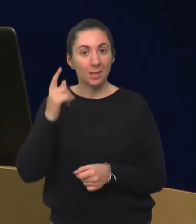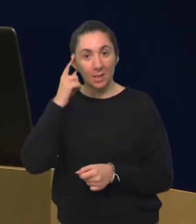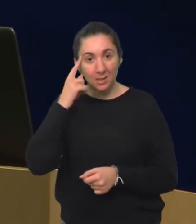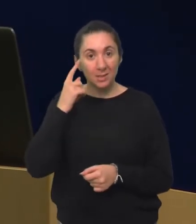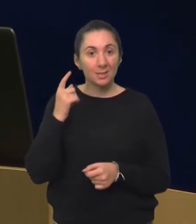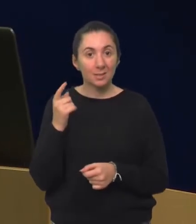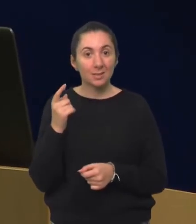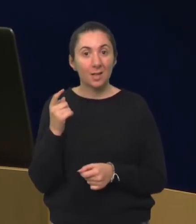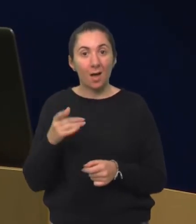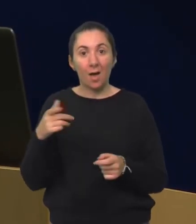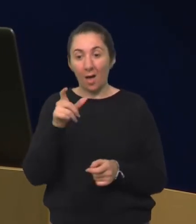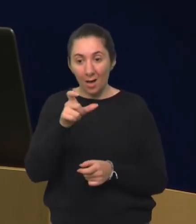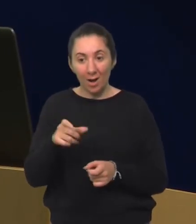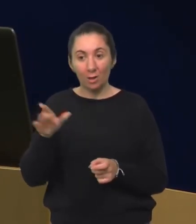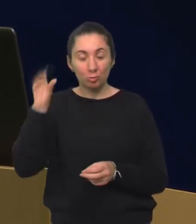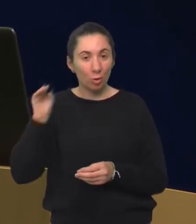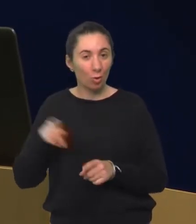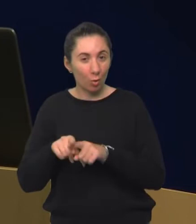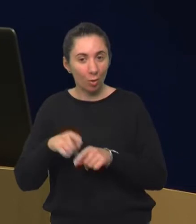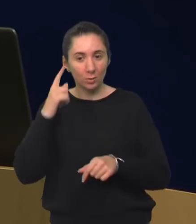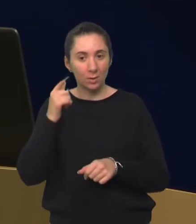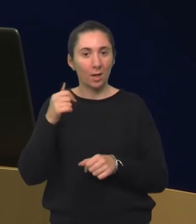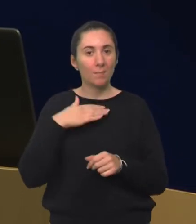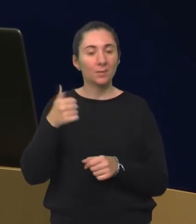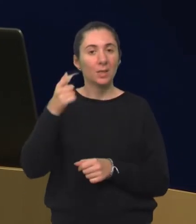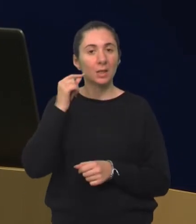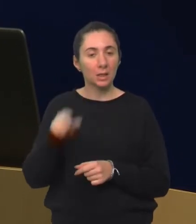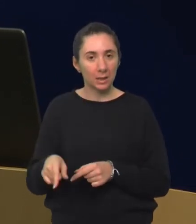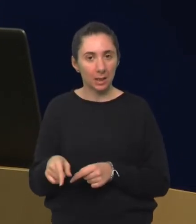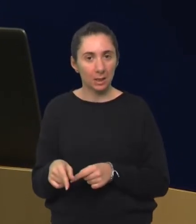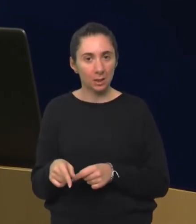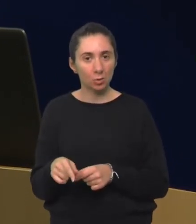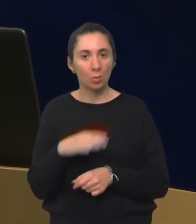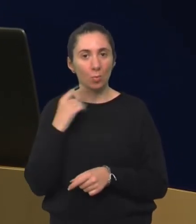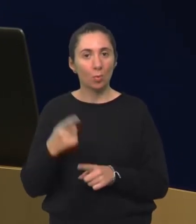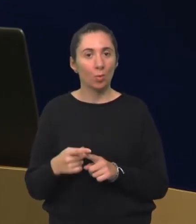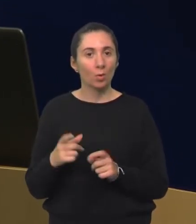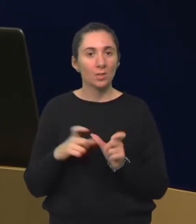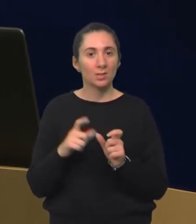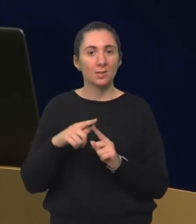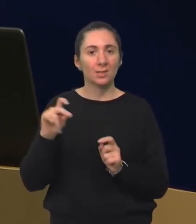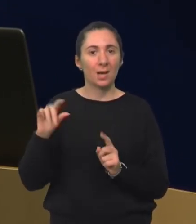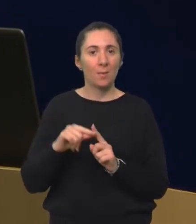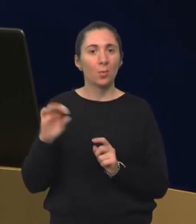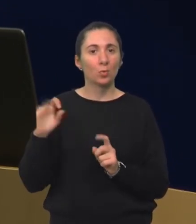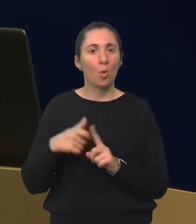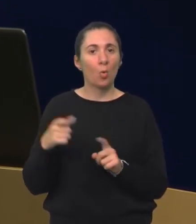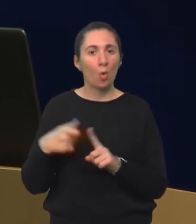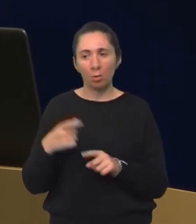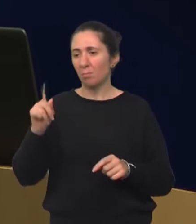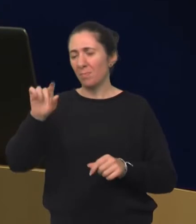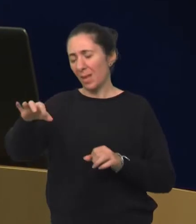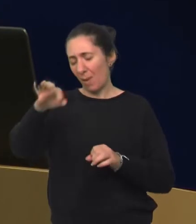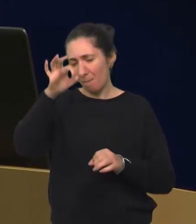pravilnom kontekstu, to pojma nemaju šta znači. Imali smo jednog dječaka koji je jako često govorio o streptokoku, nije imao pojma šta streptokok je,